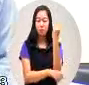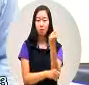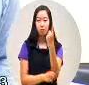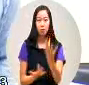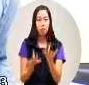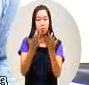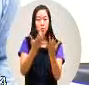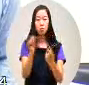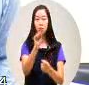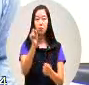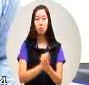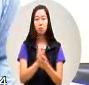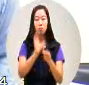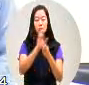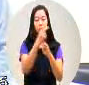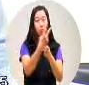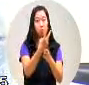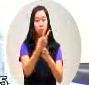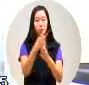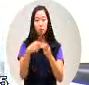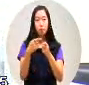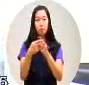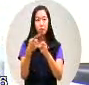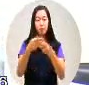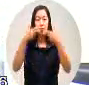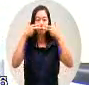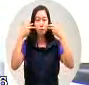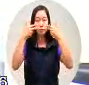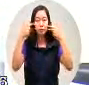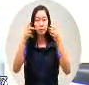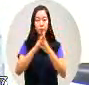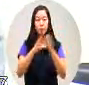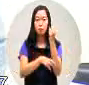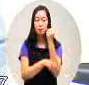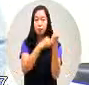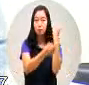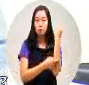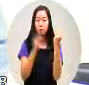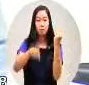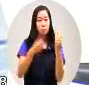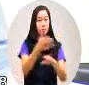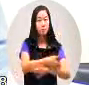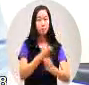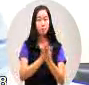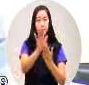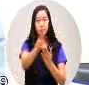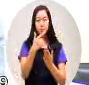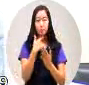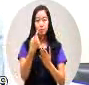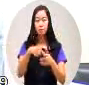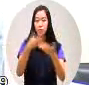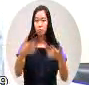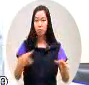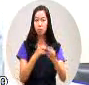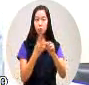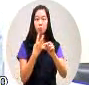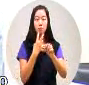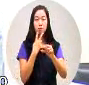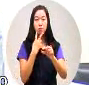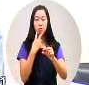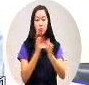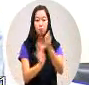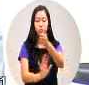那么九十二年呢原住民主基本法通过以后很多的中央部会呢